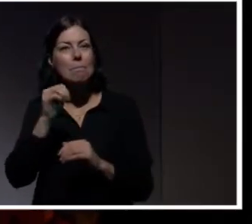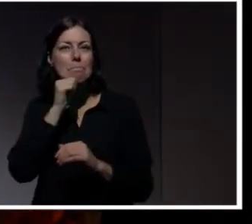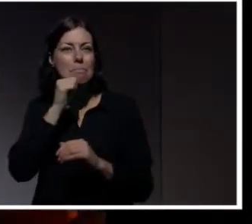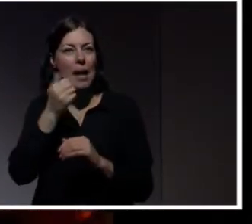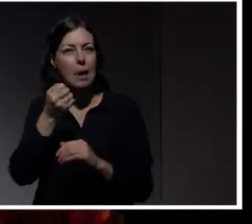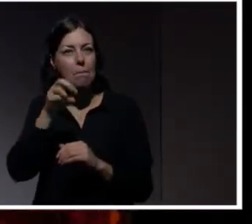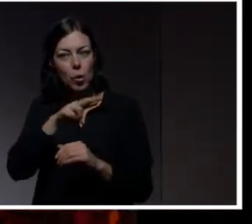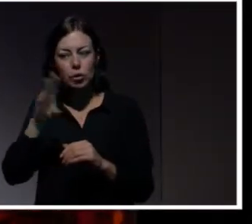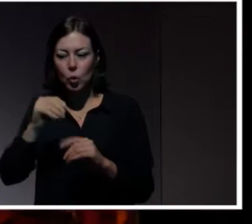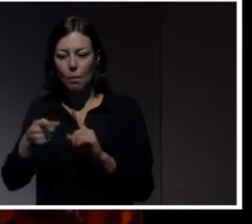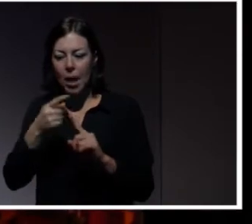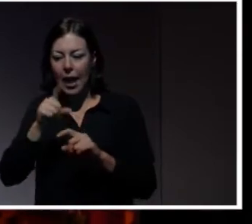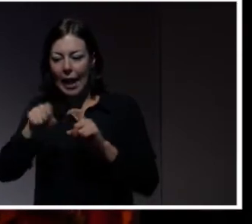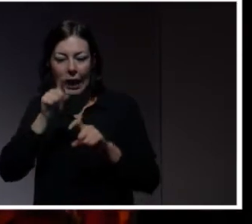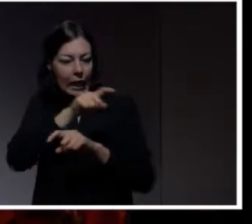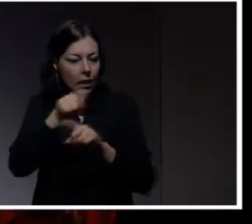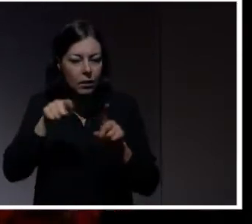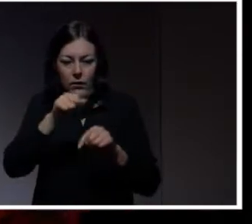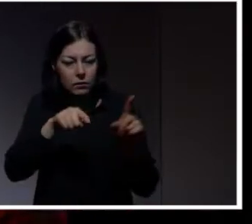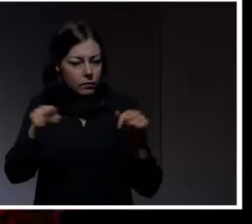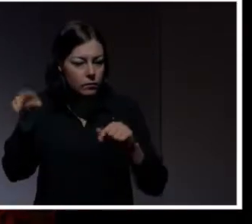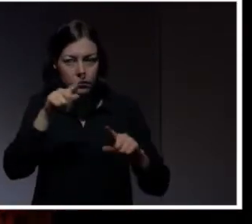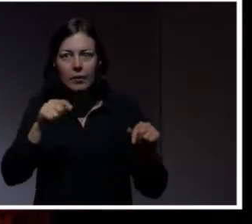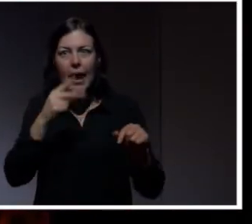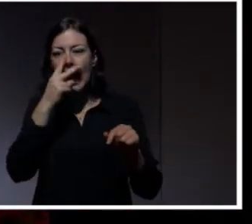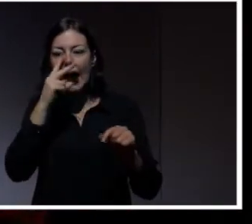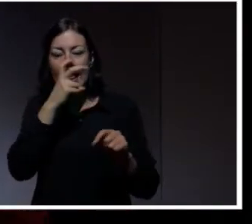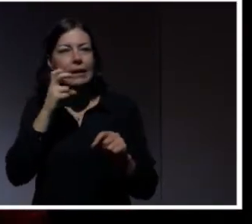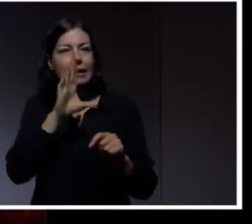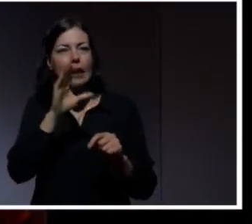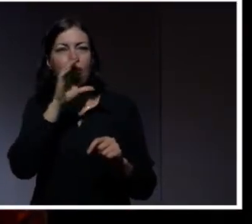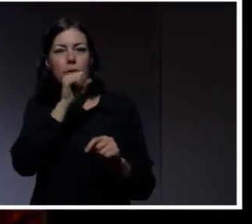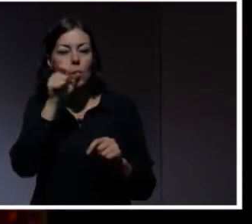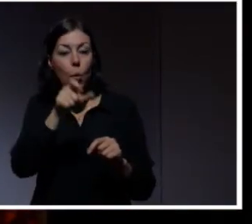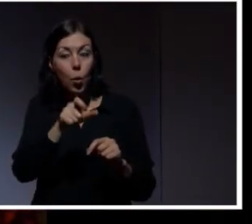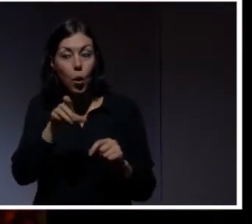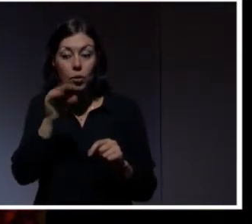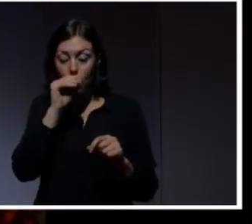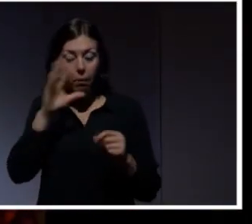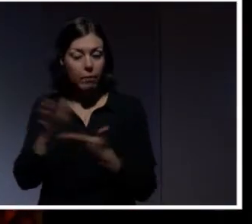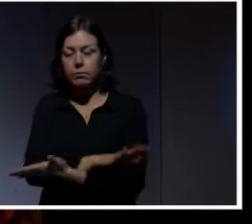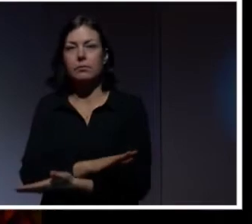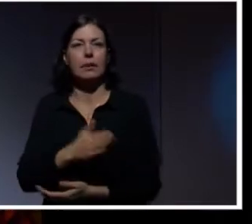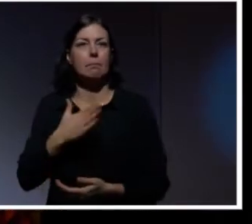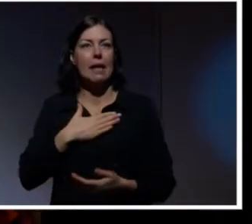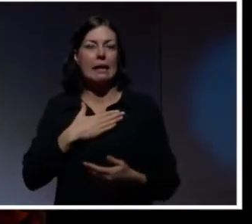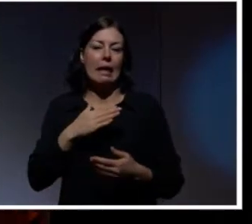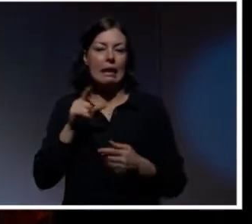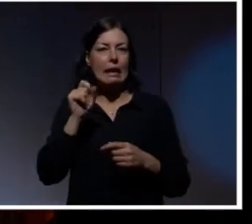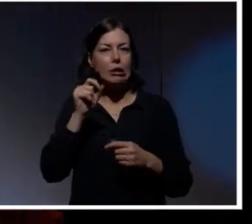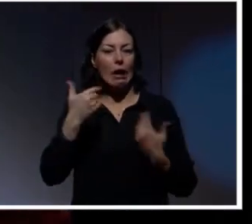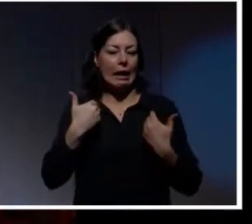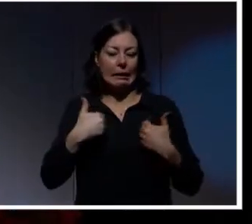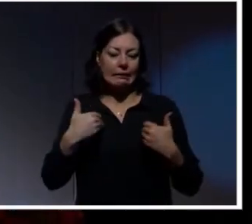ut nya lösenord. Ändrar alla dina lösenord i alla tjänster du använder. Och vips så var du av med din digitala identitet. Det är inte roligt.